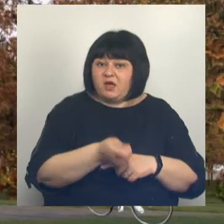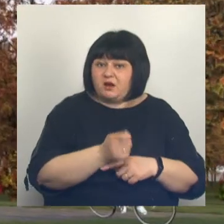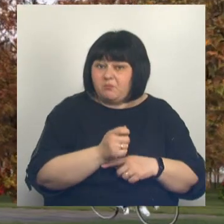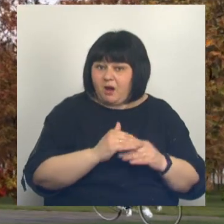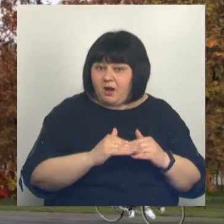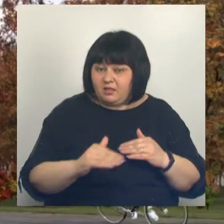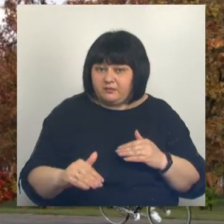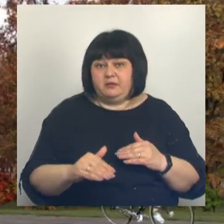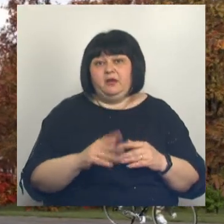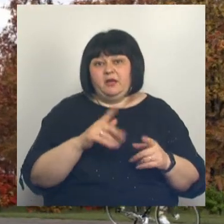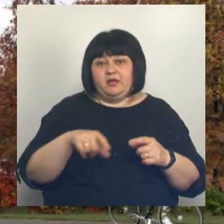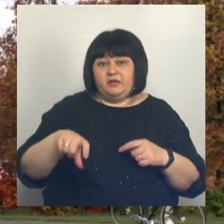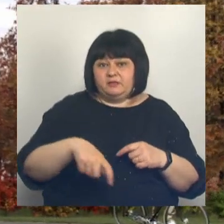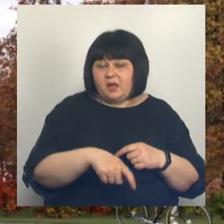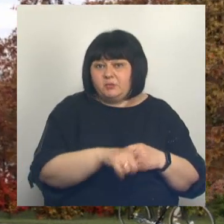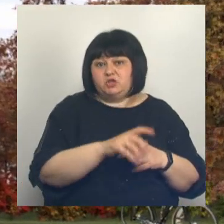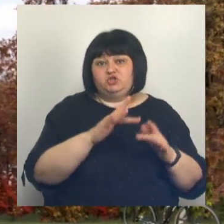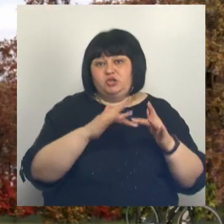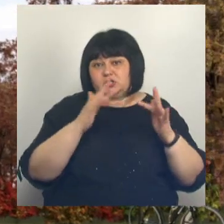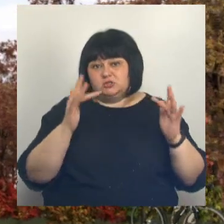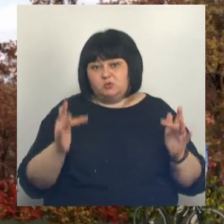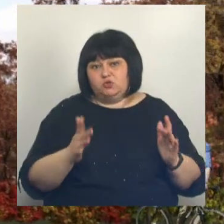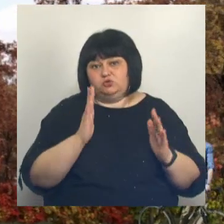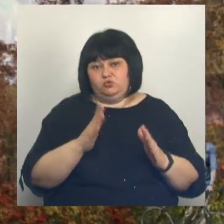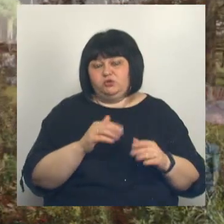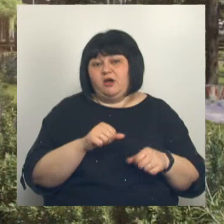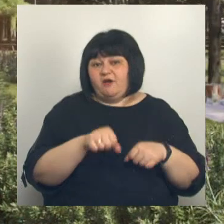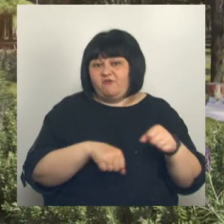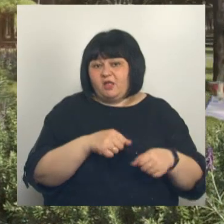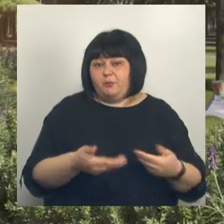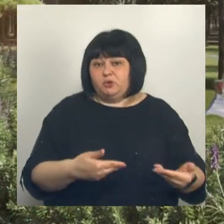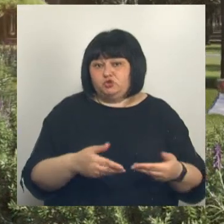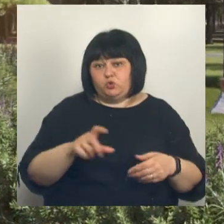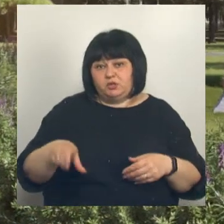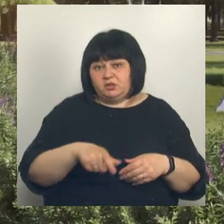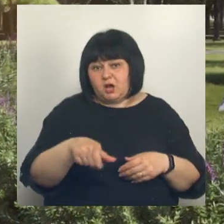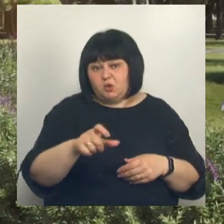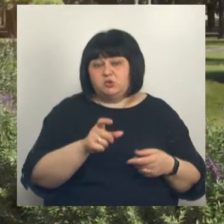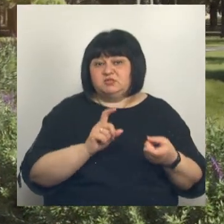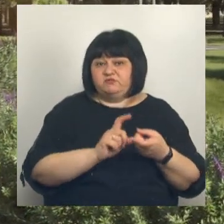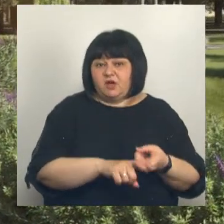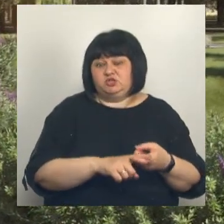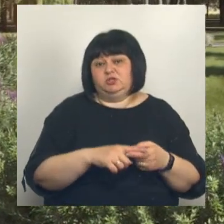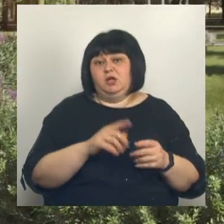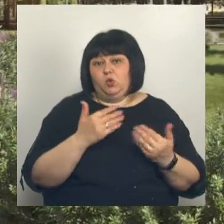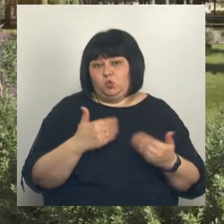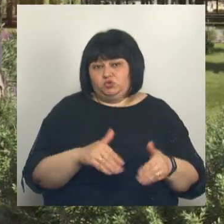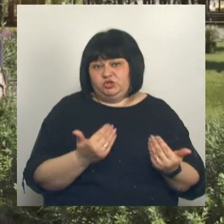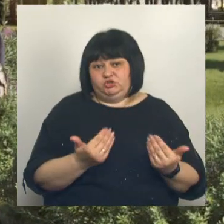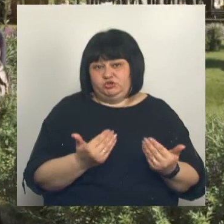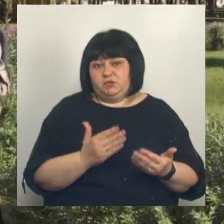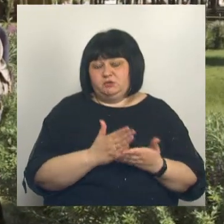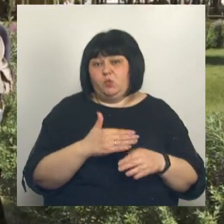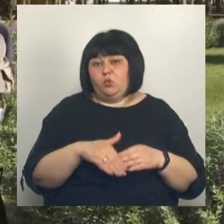Кроме того, вдоль набережной и через мост проложат велопешеходные дорожки. Таким образом, свяжут зону с уже существующей